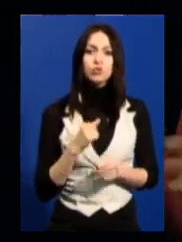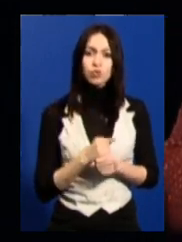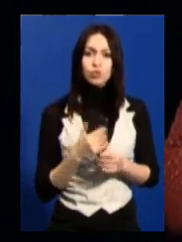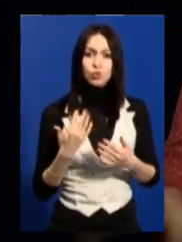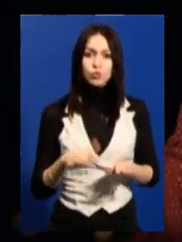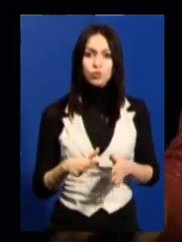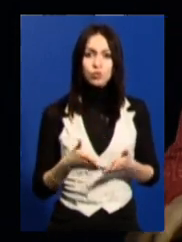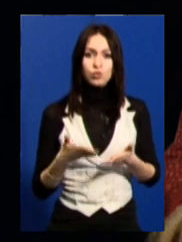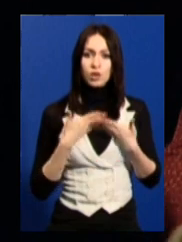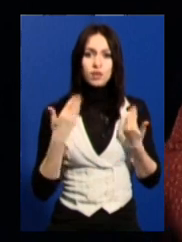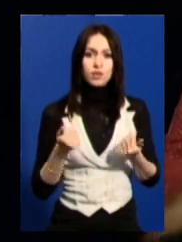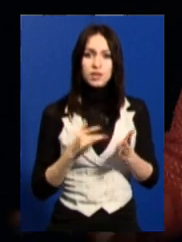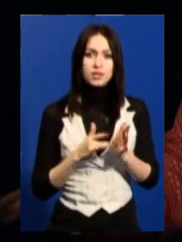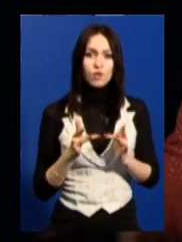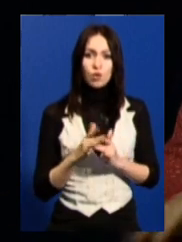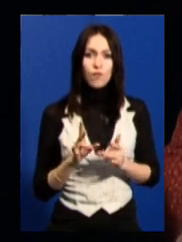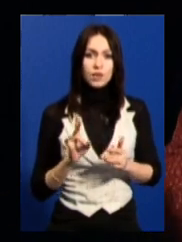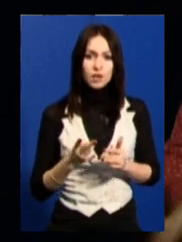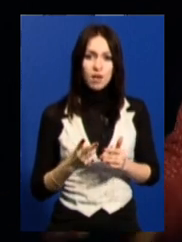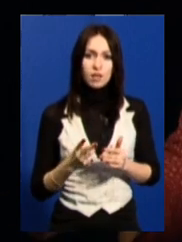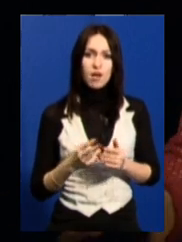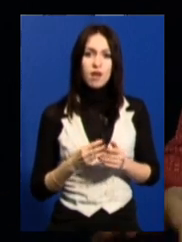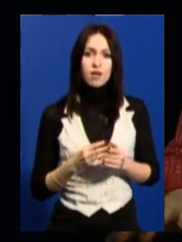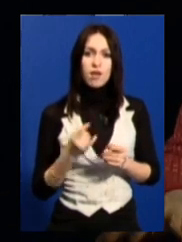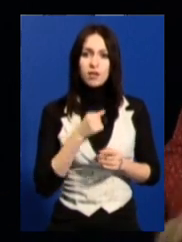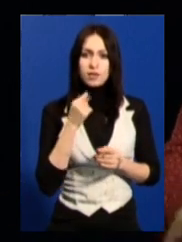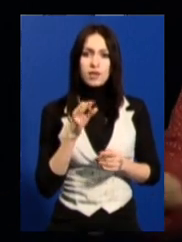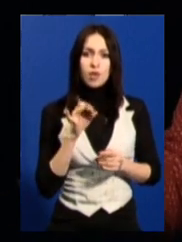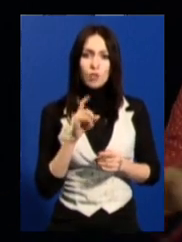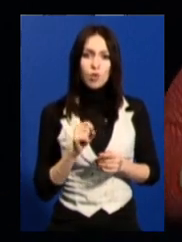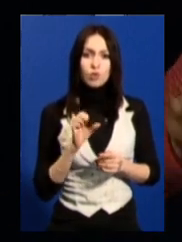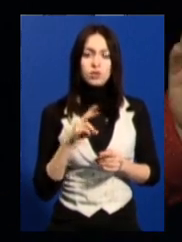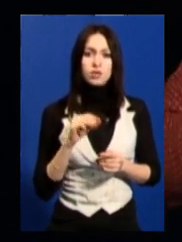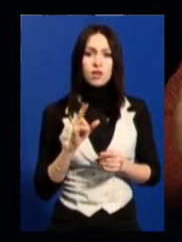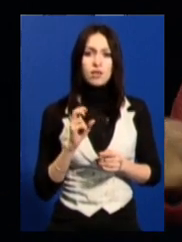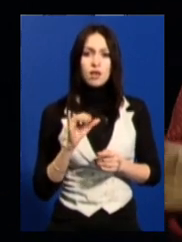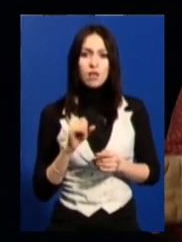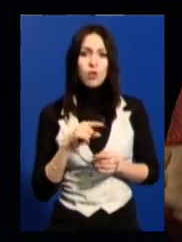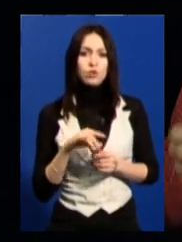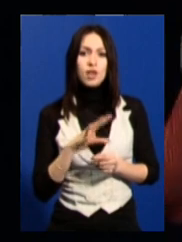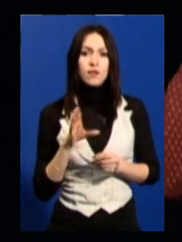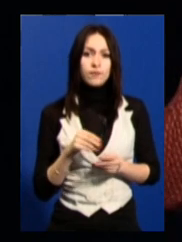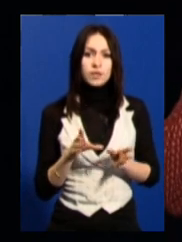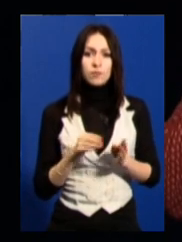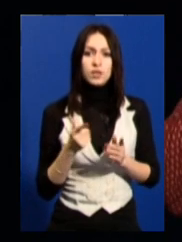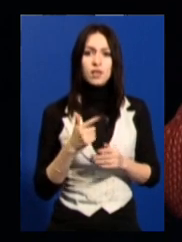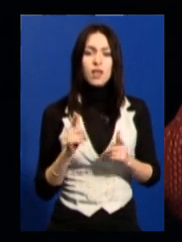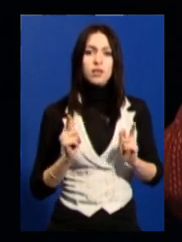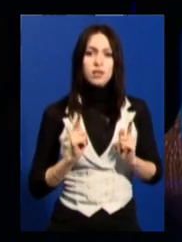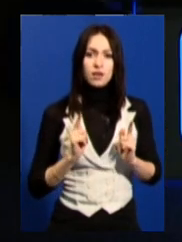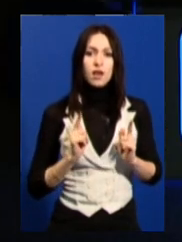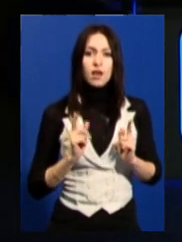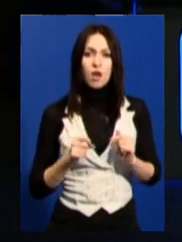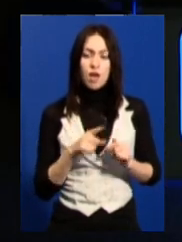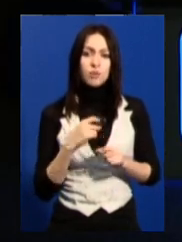літка, вже немає Святого Миколая, Діда Мороза і Санта Клауса, вони всі разом десь відпочивають, а ми тягаємо